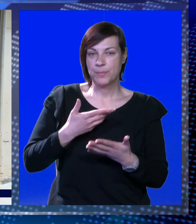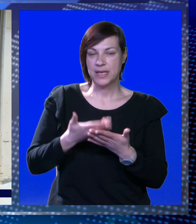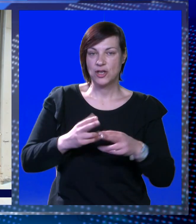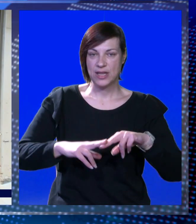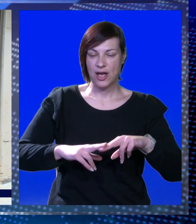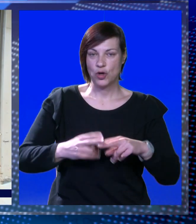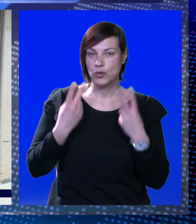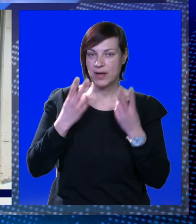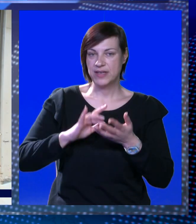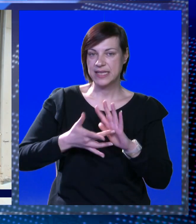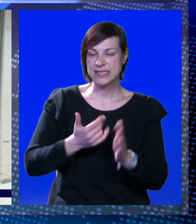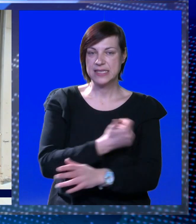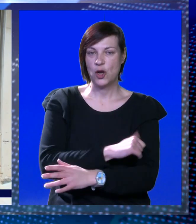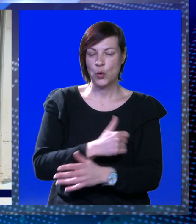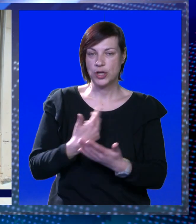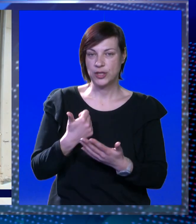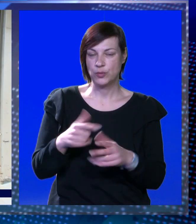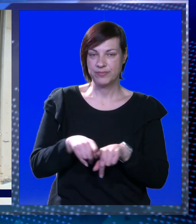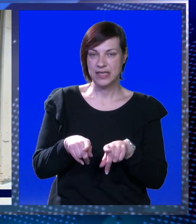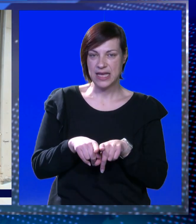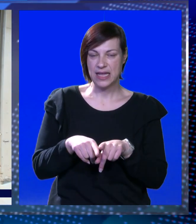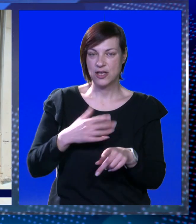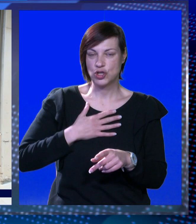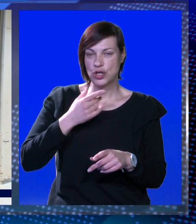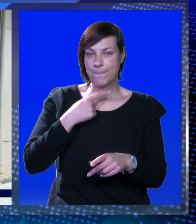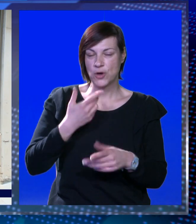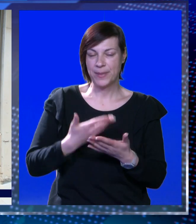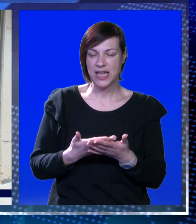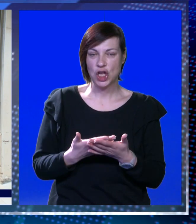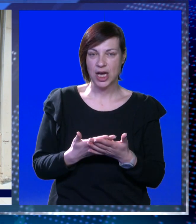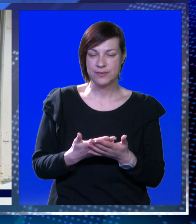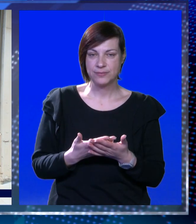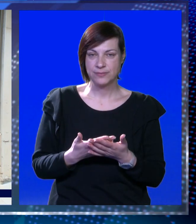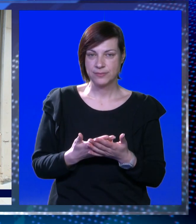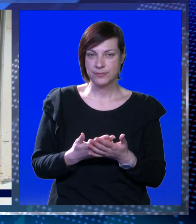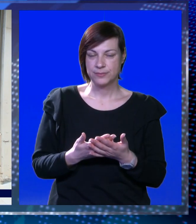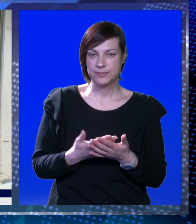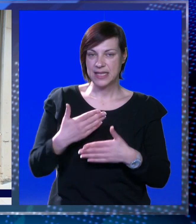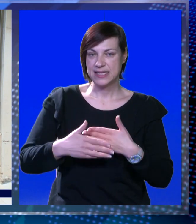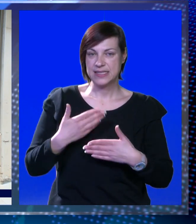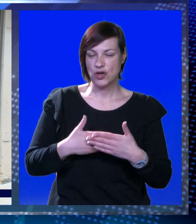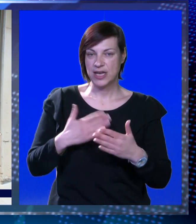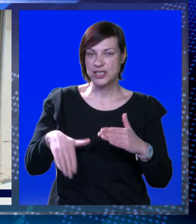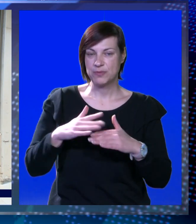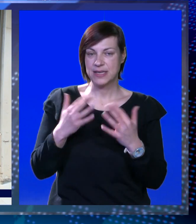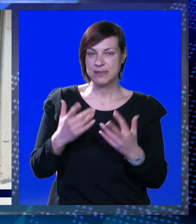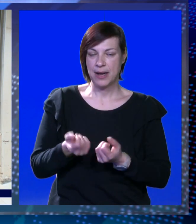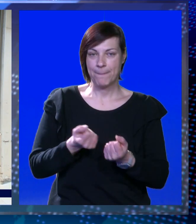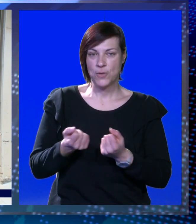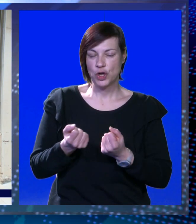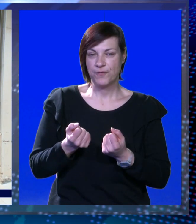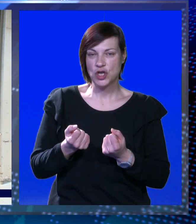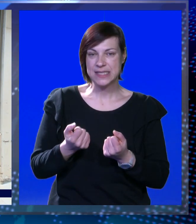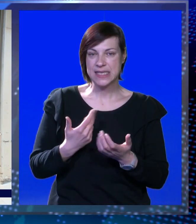prijedloge je da ta odluka vrijedi cijelu godinu, jednako kao što je jedan od mojih prijedloga i da se ograniči maksimalan broj